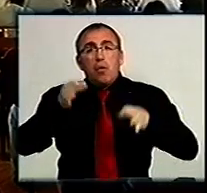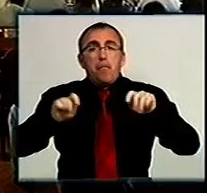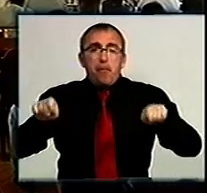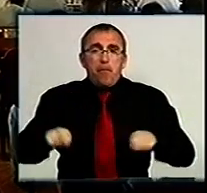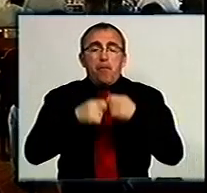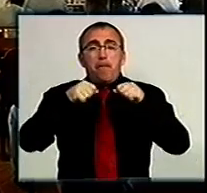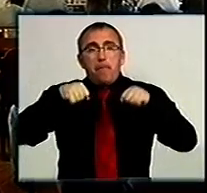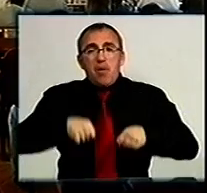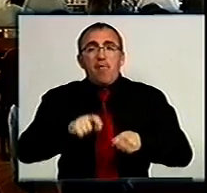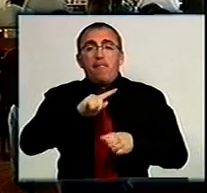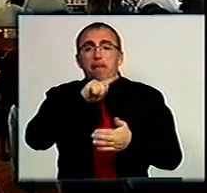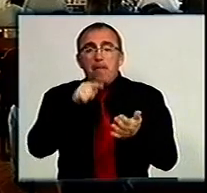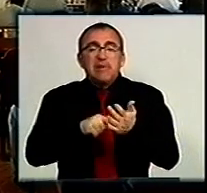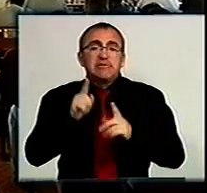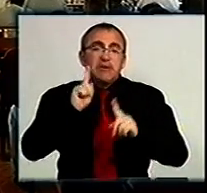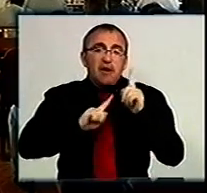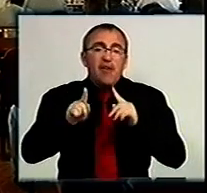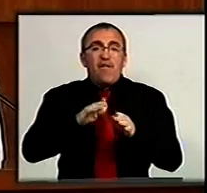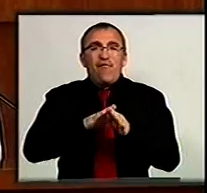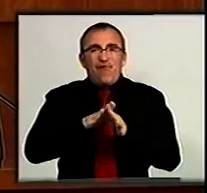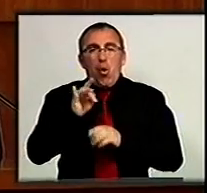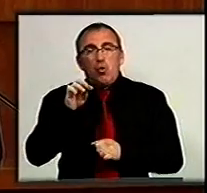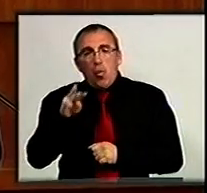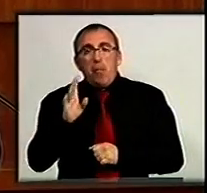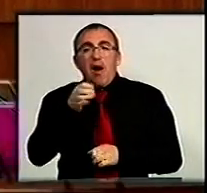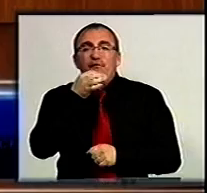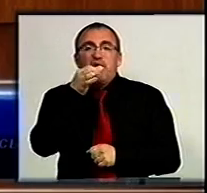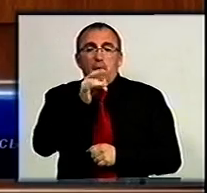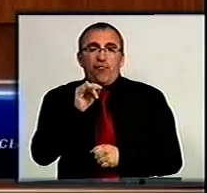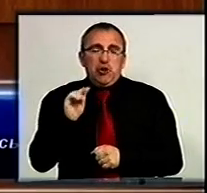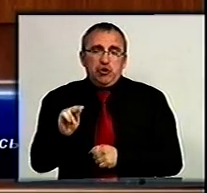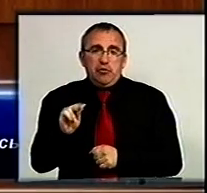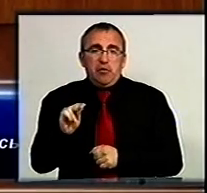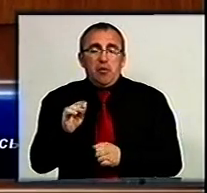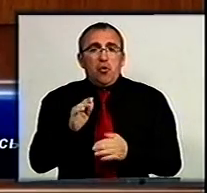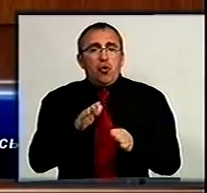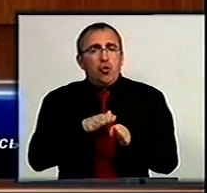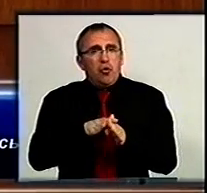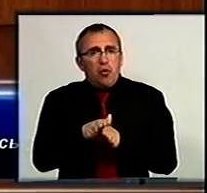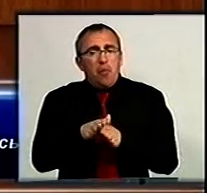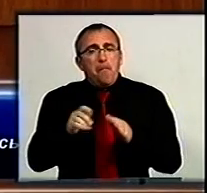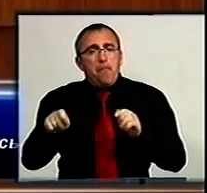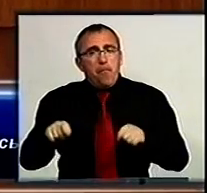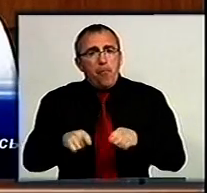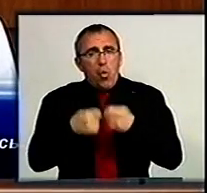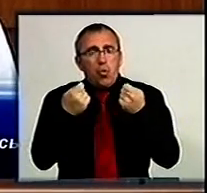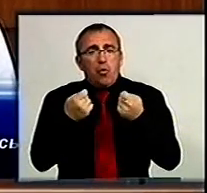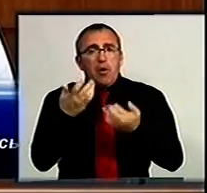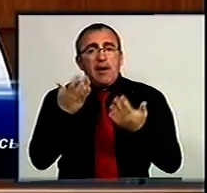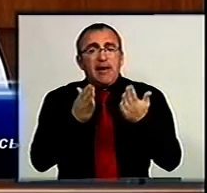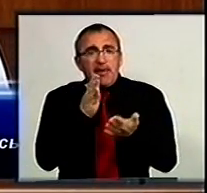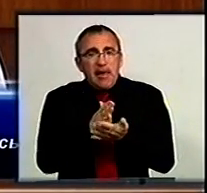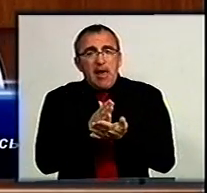порушення прав міськради та виконкому як відповідачів. Випущено порушення, що є